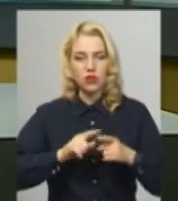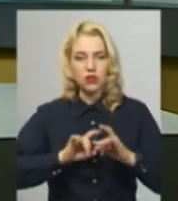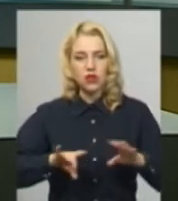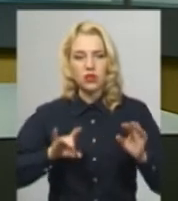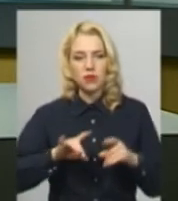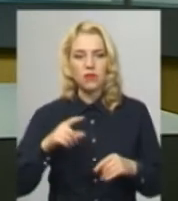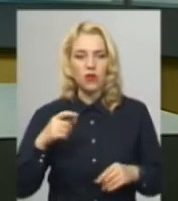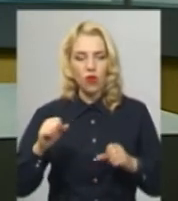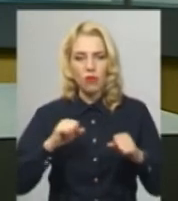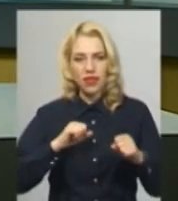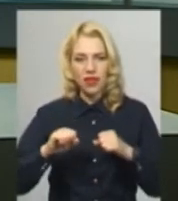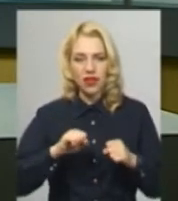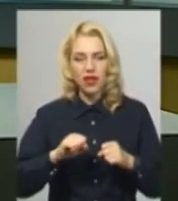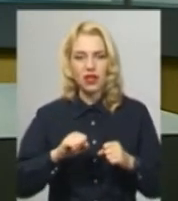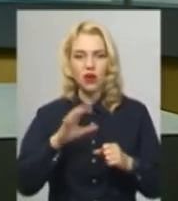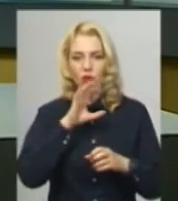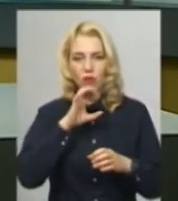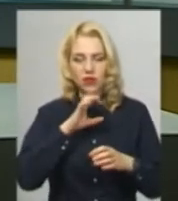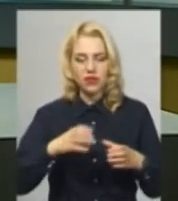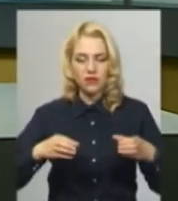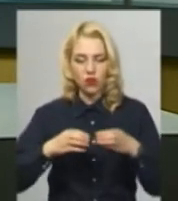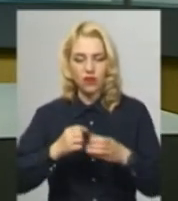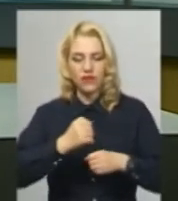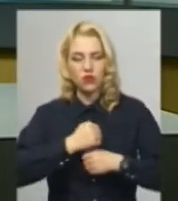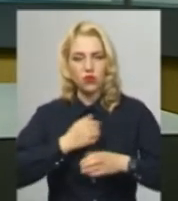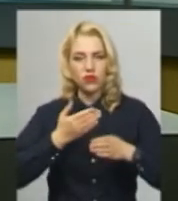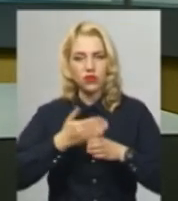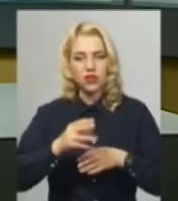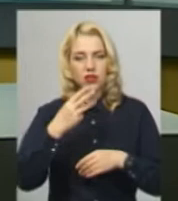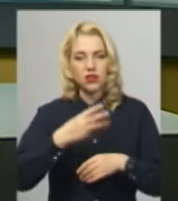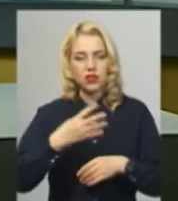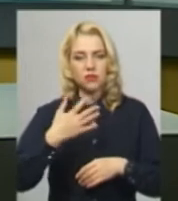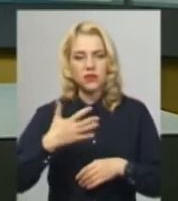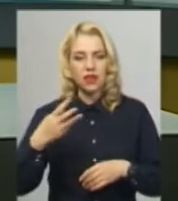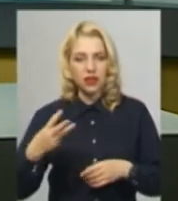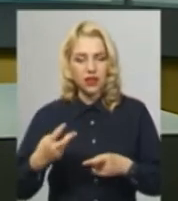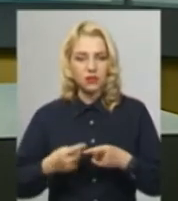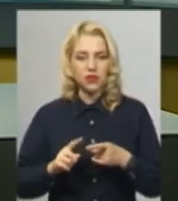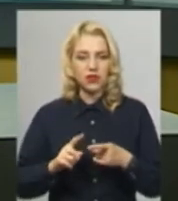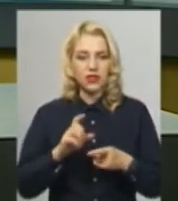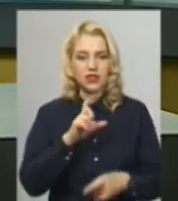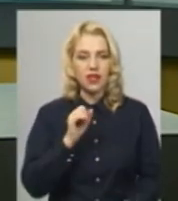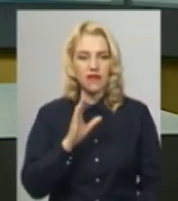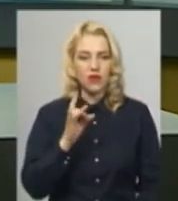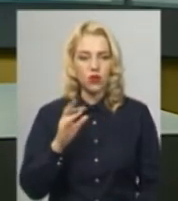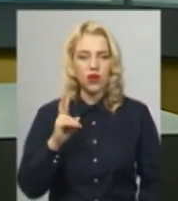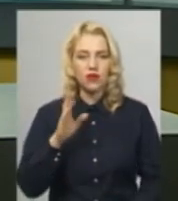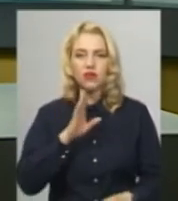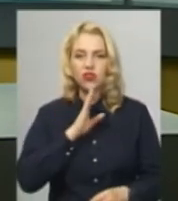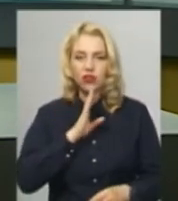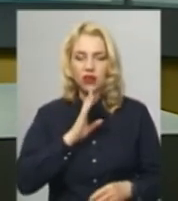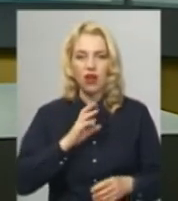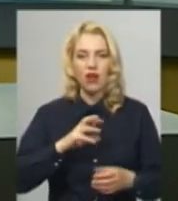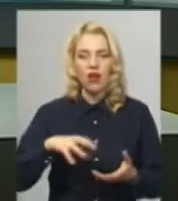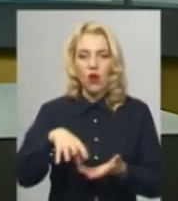розповів командир кінологічного взводу військової частини 3053 Олександр Завируха. Як кондитерка за освітою